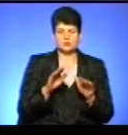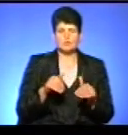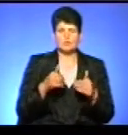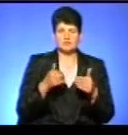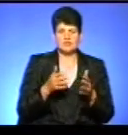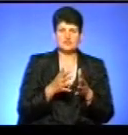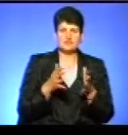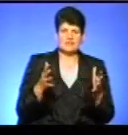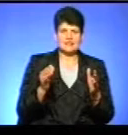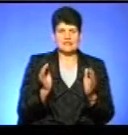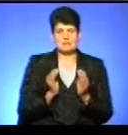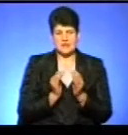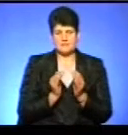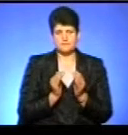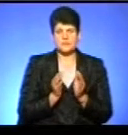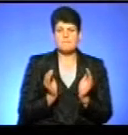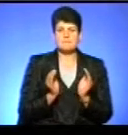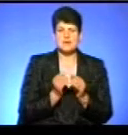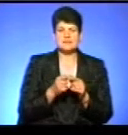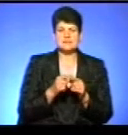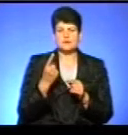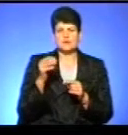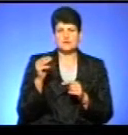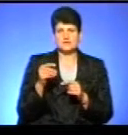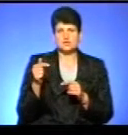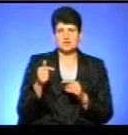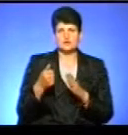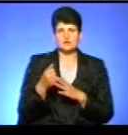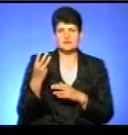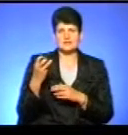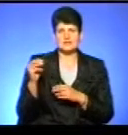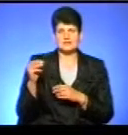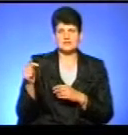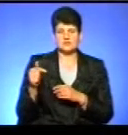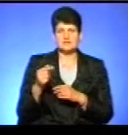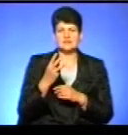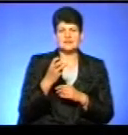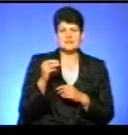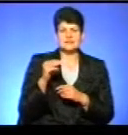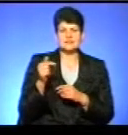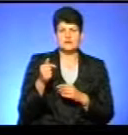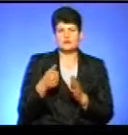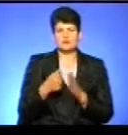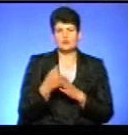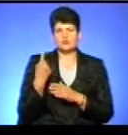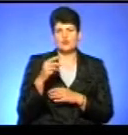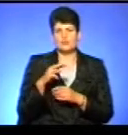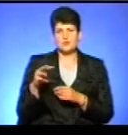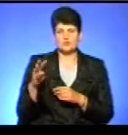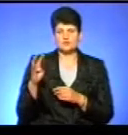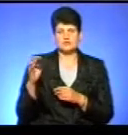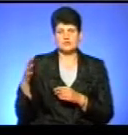проєктів, великі і малі. Малі проєкти – це від 1 тисячі гривень до 300 тисяч гривень, а великі – це від 300 тисяч гривень до 1 мільйона 450.